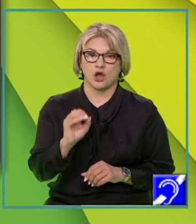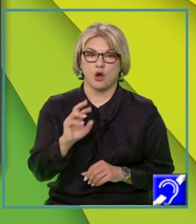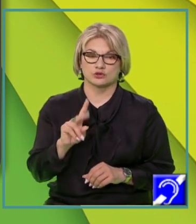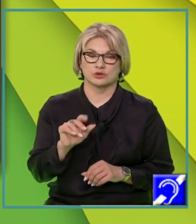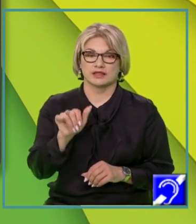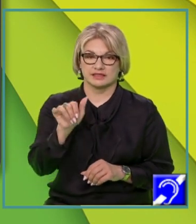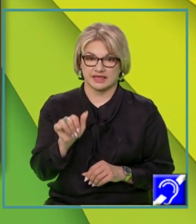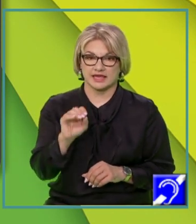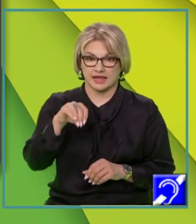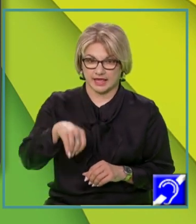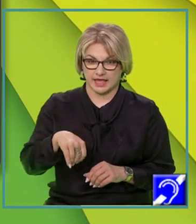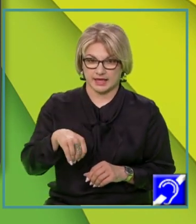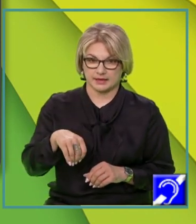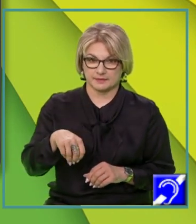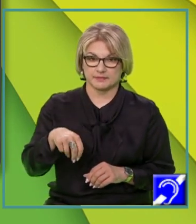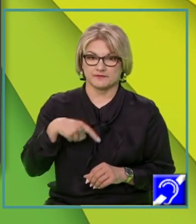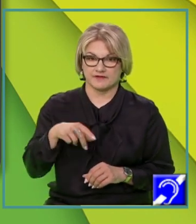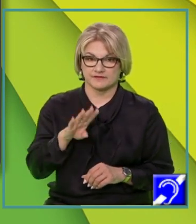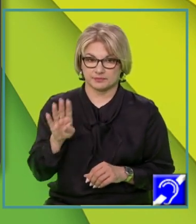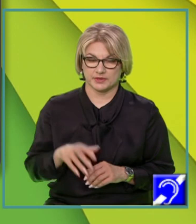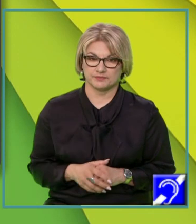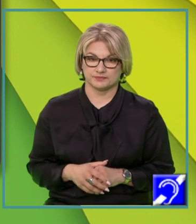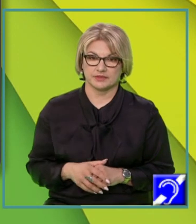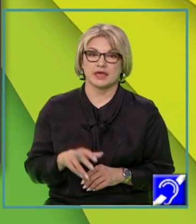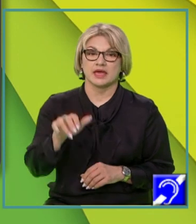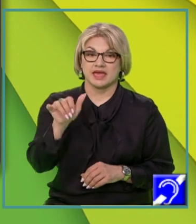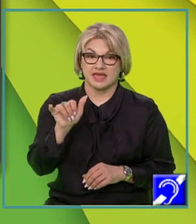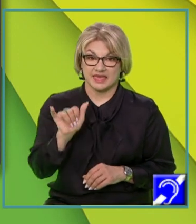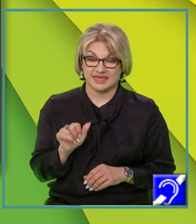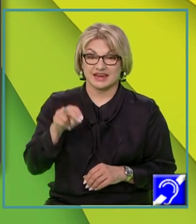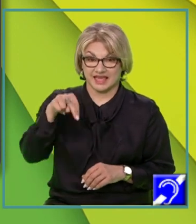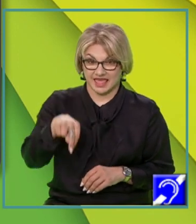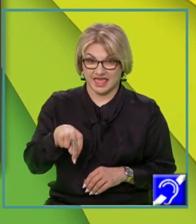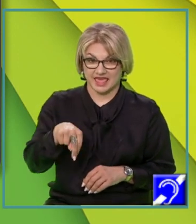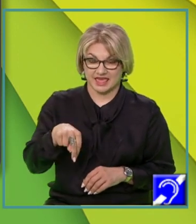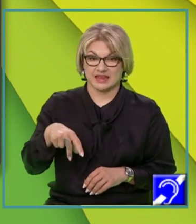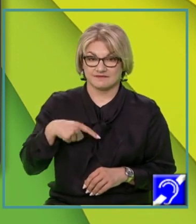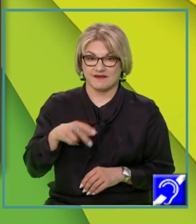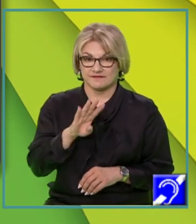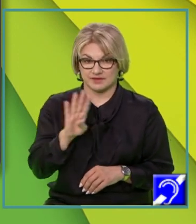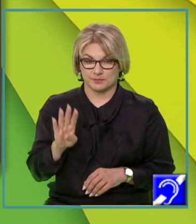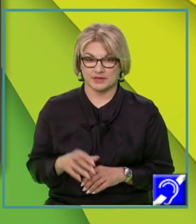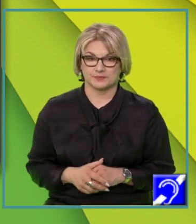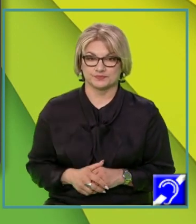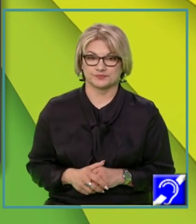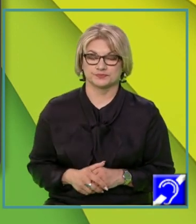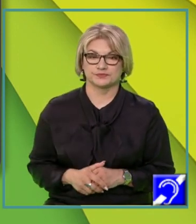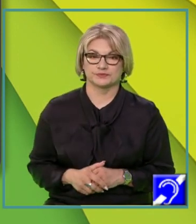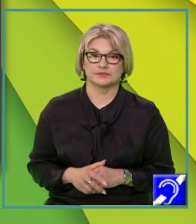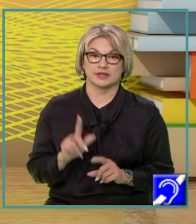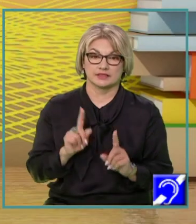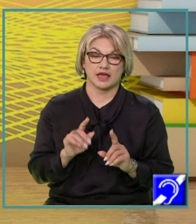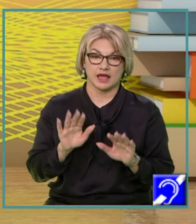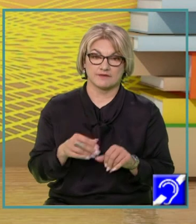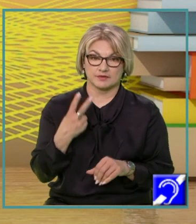M, va fi B. Deci, Y, N, egal cu B. Și dacă avem cele